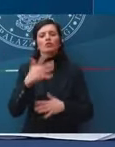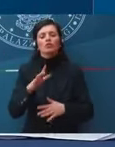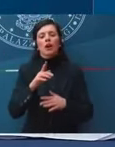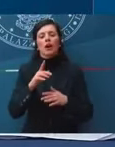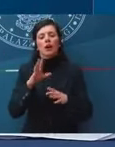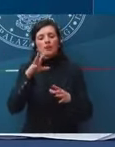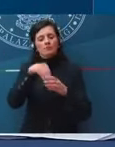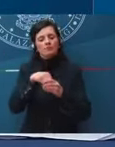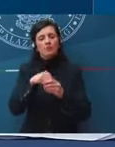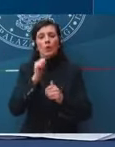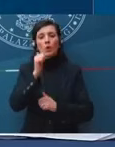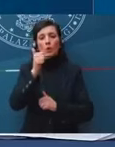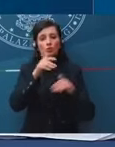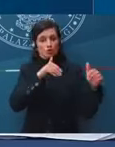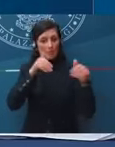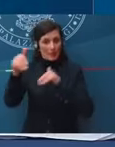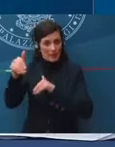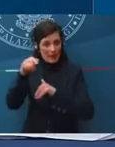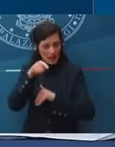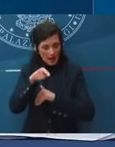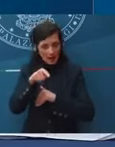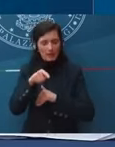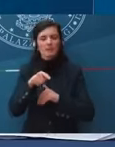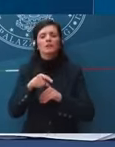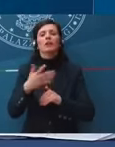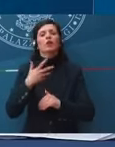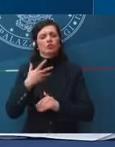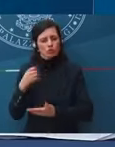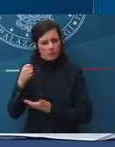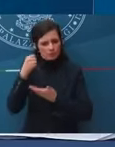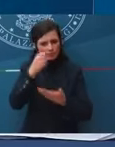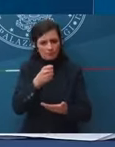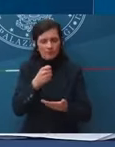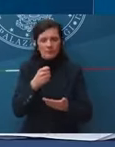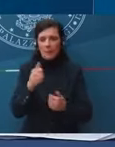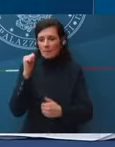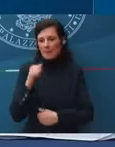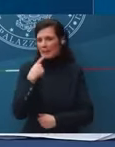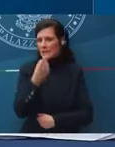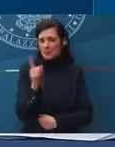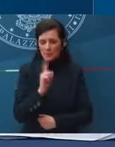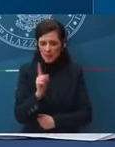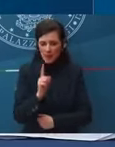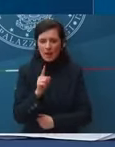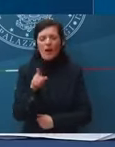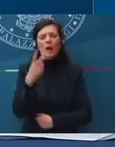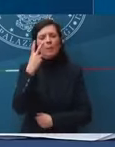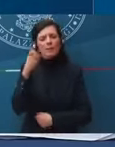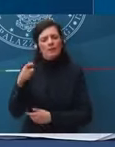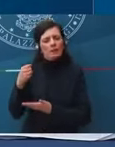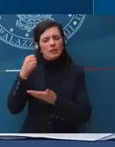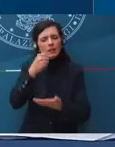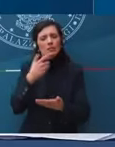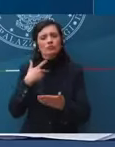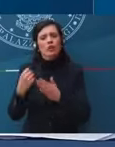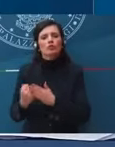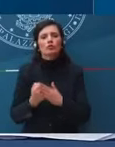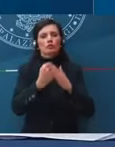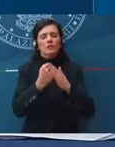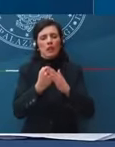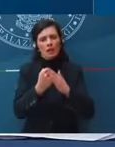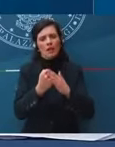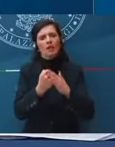miliardi, sono parte di un intervento di cui non abbiamo accennato prima, che prevede un sostegno,